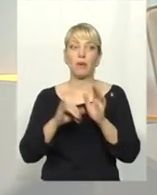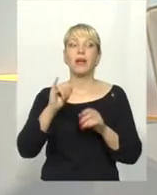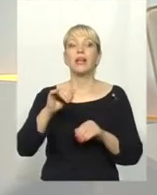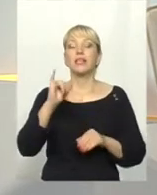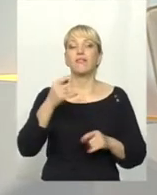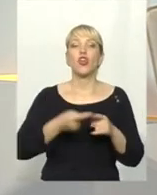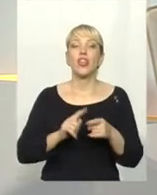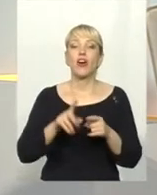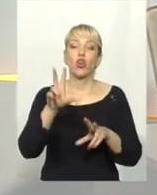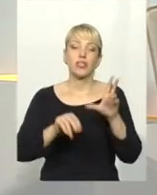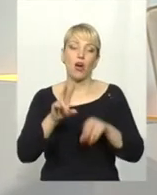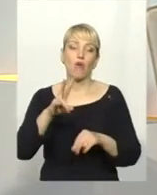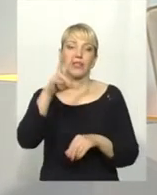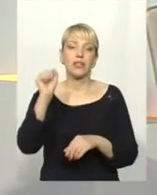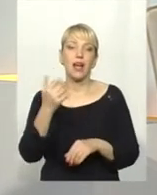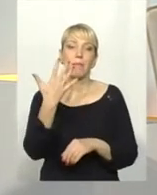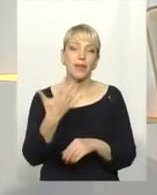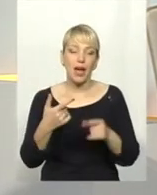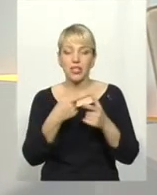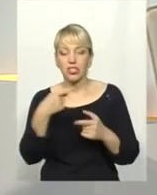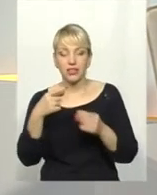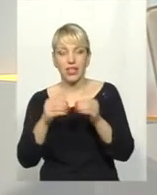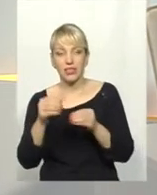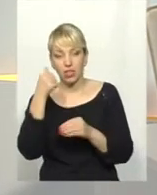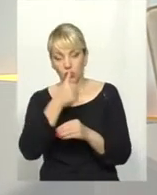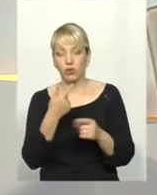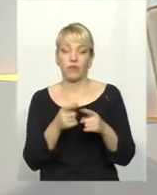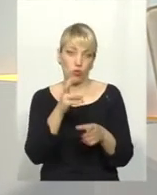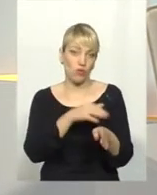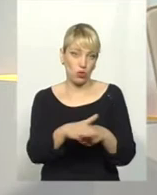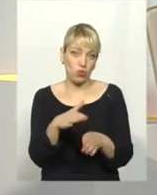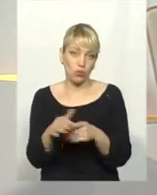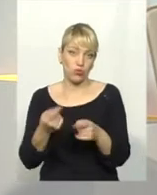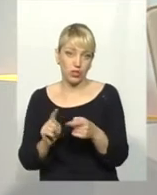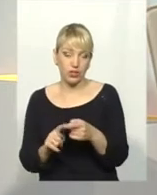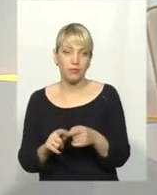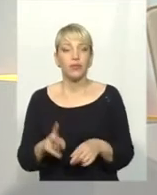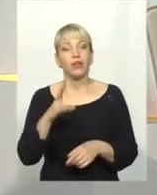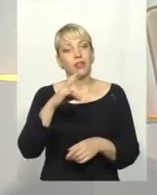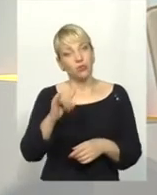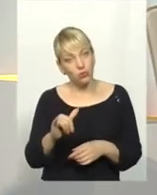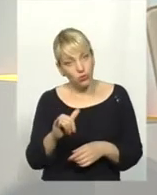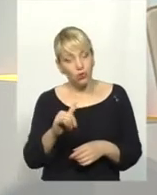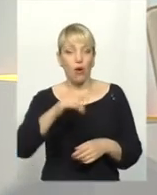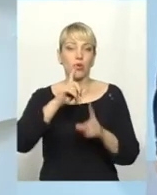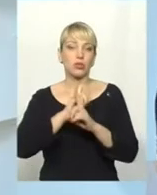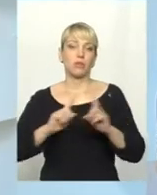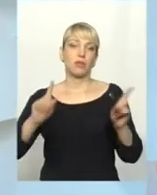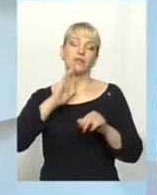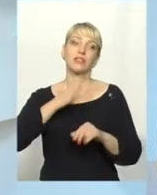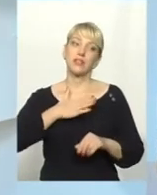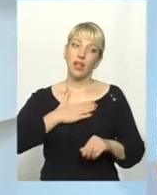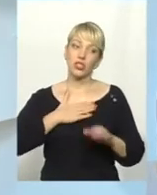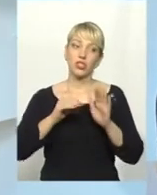чи на 10 років, то її намагаються щонайменше дотримуватись. Ну, особливість наших програм,